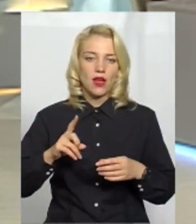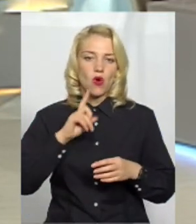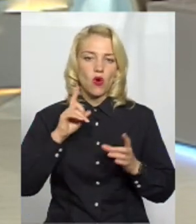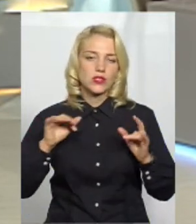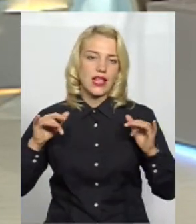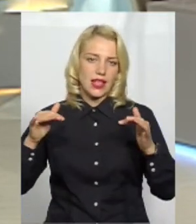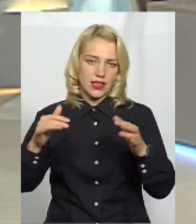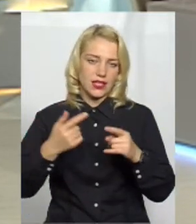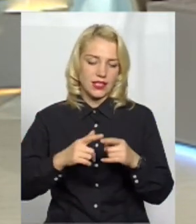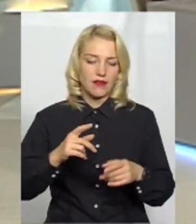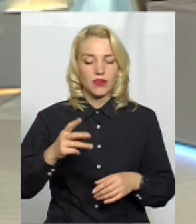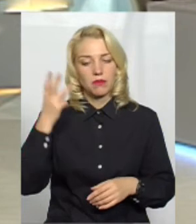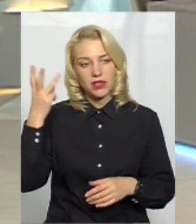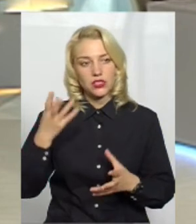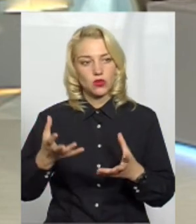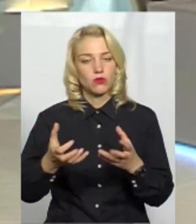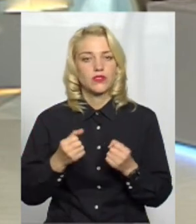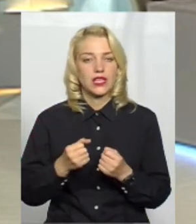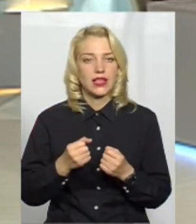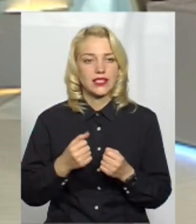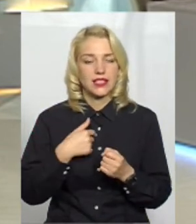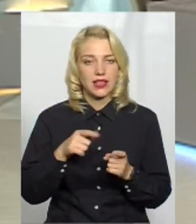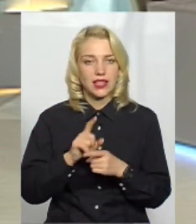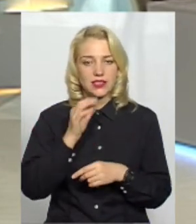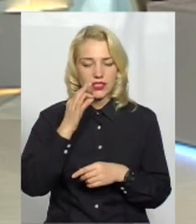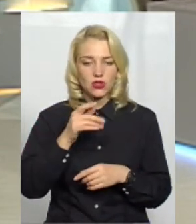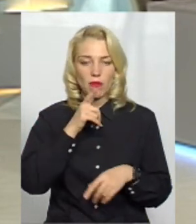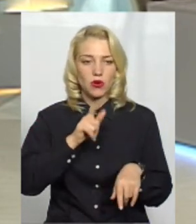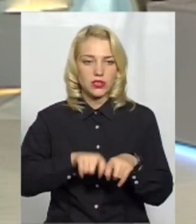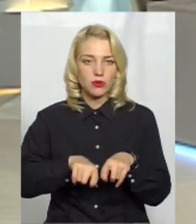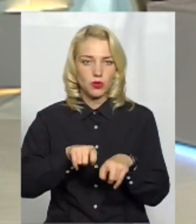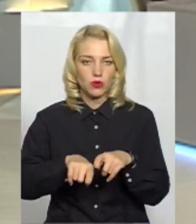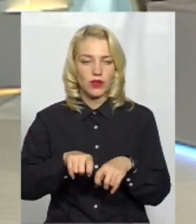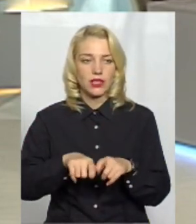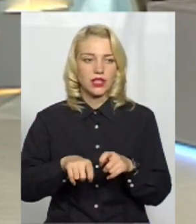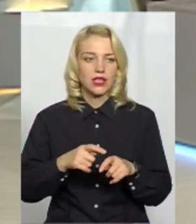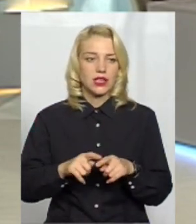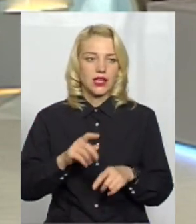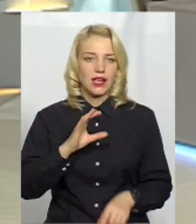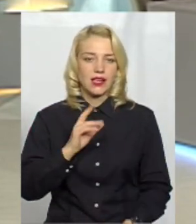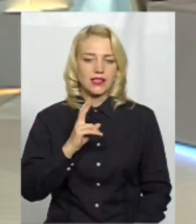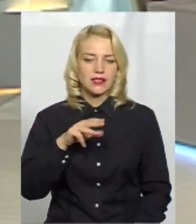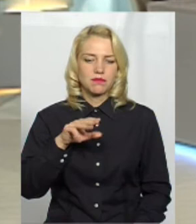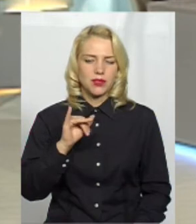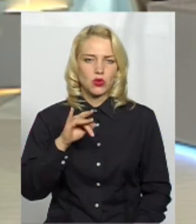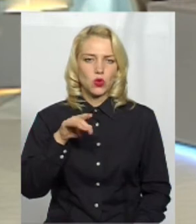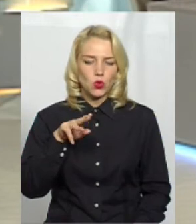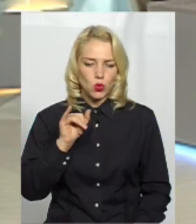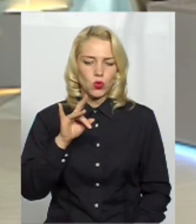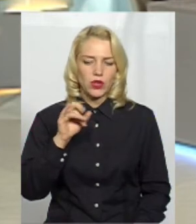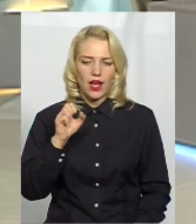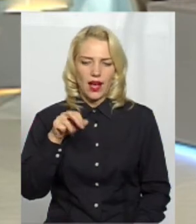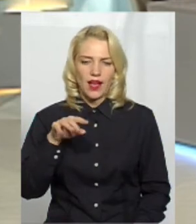Позаторіку у Хмельницькому взялись, ну, я так скажу, проекспериментувати із топіаріями. Що із того вийшло у